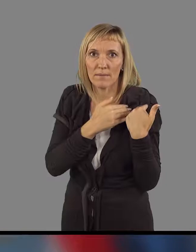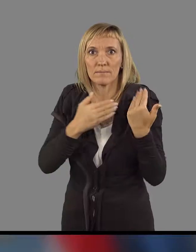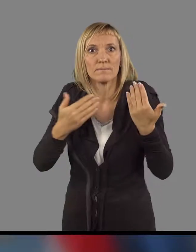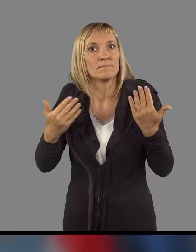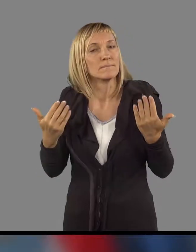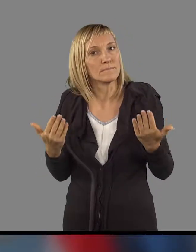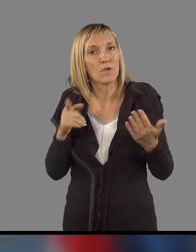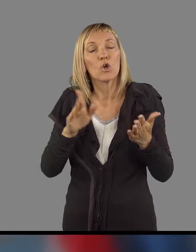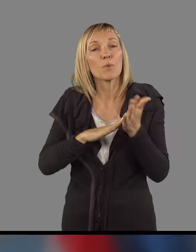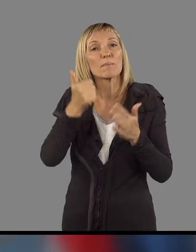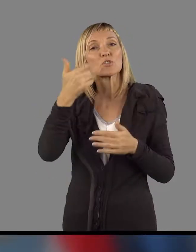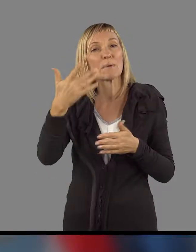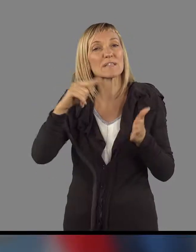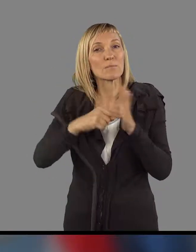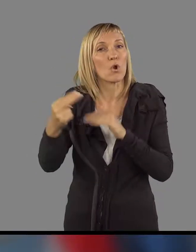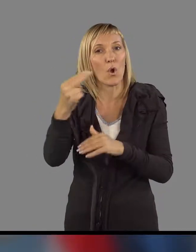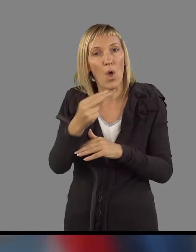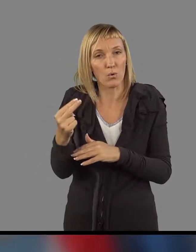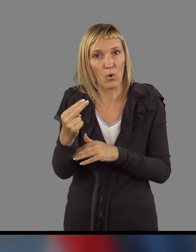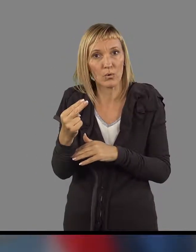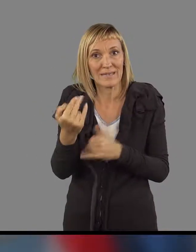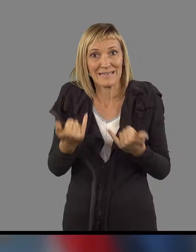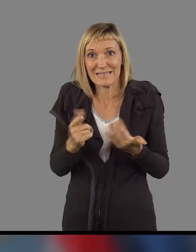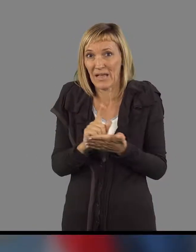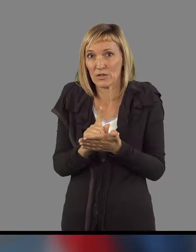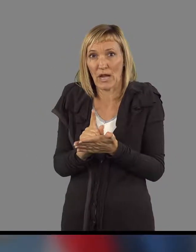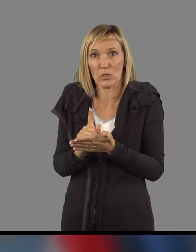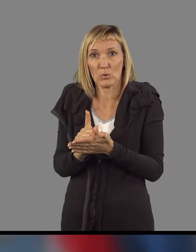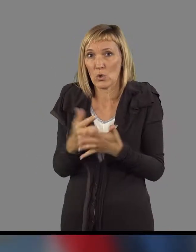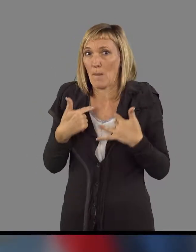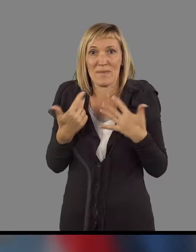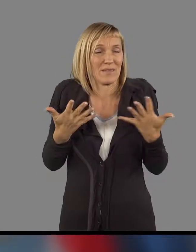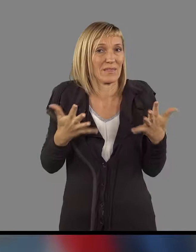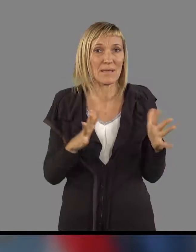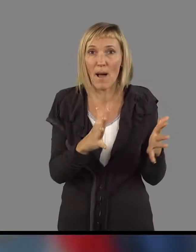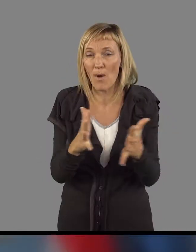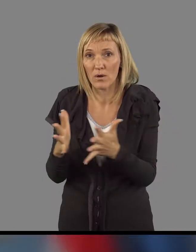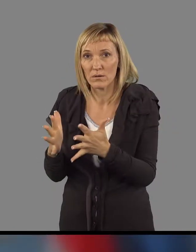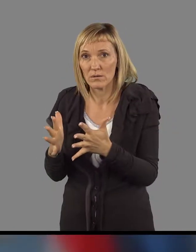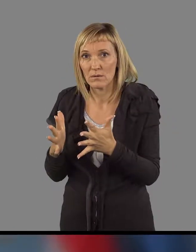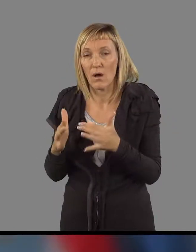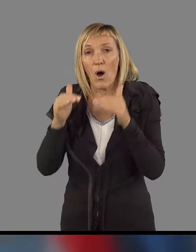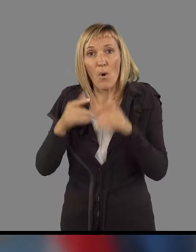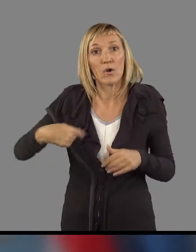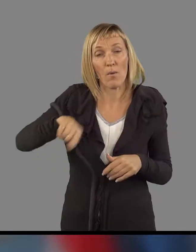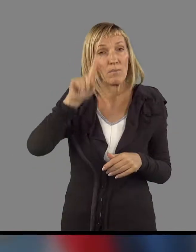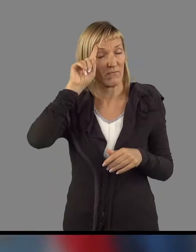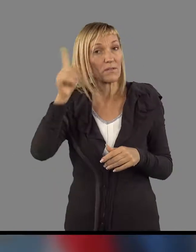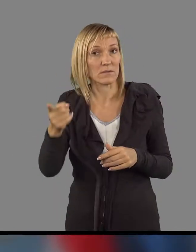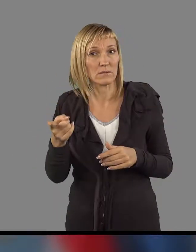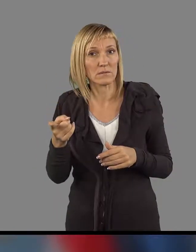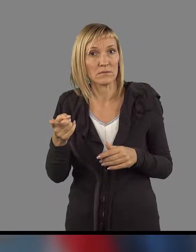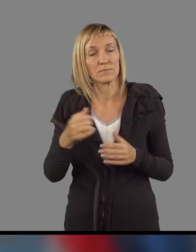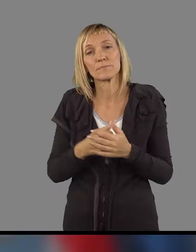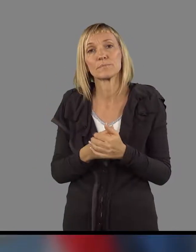150 milijonov evrov, ki jih ta hip nimamo. To se moramo zavedati.